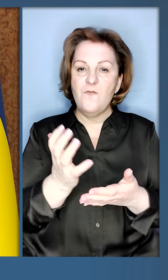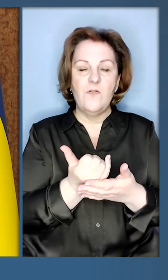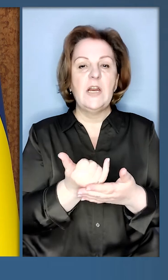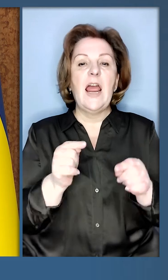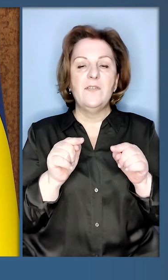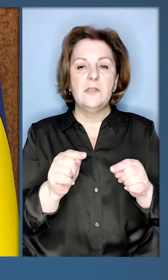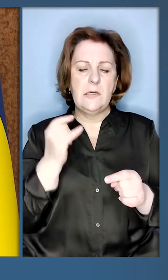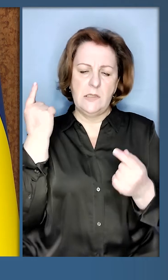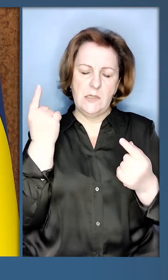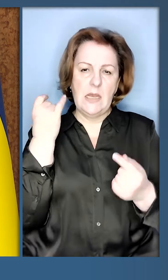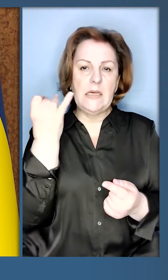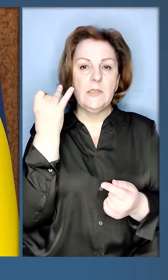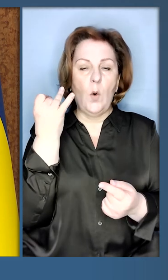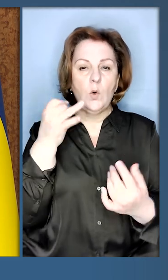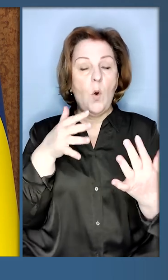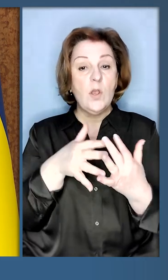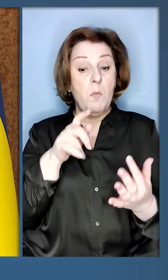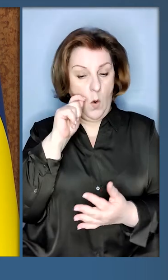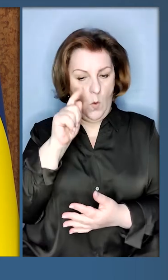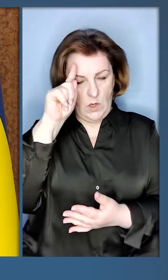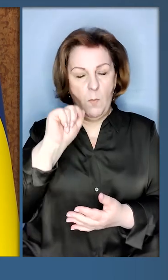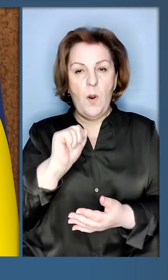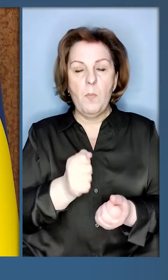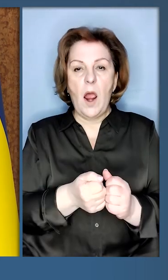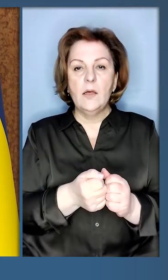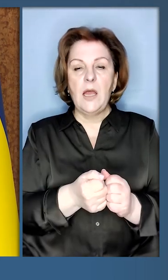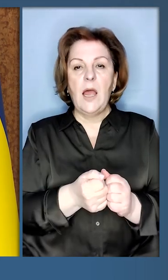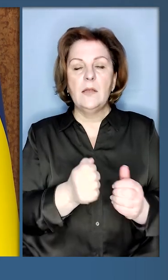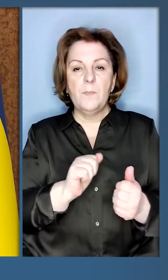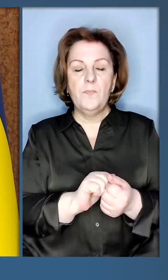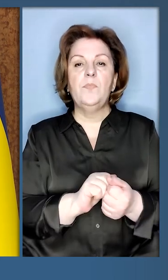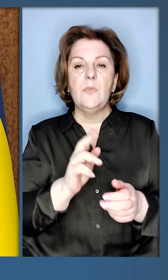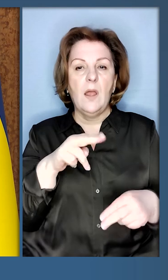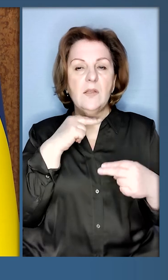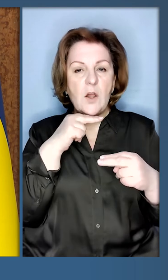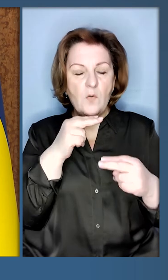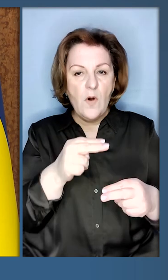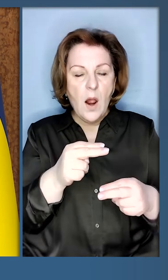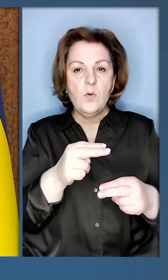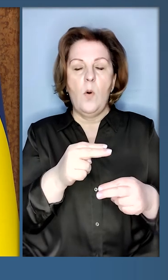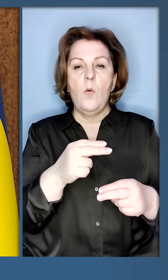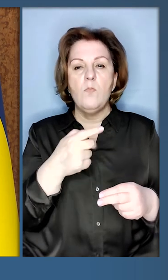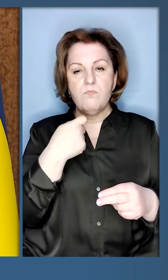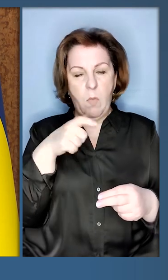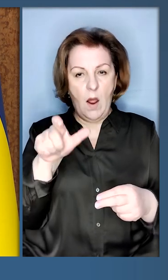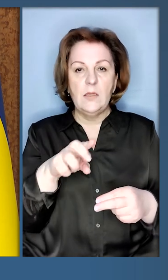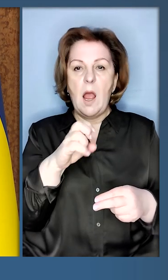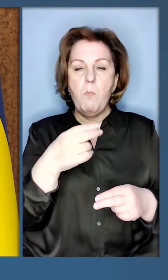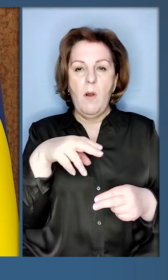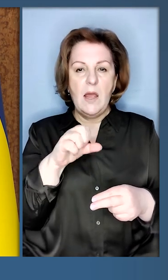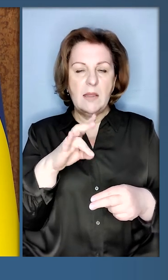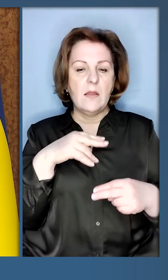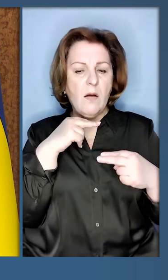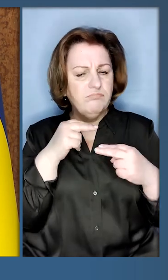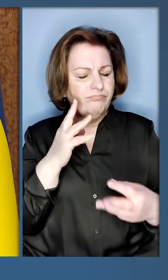історичній битві. Українці пам'ятають на зміну увагу пана президента Байдена до нашого народу,